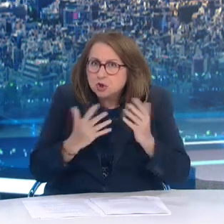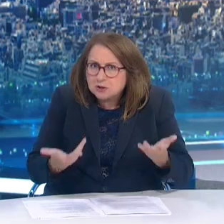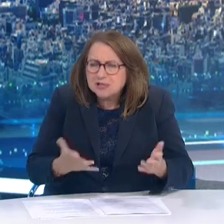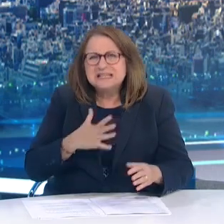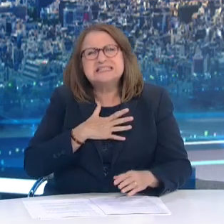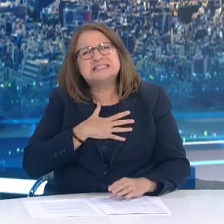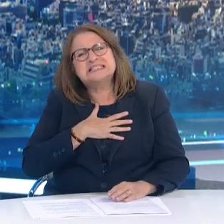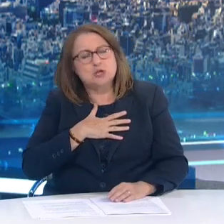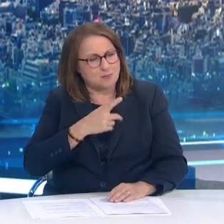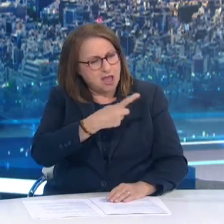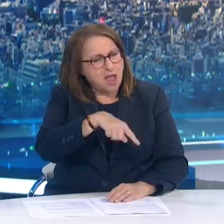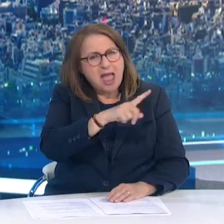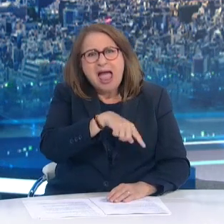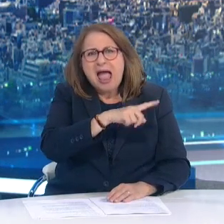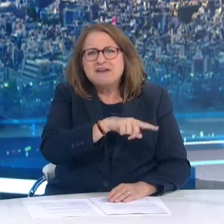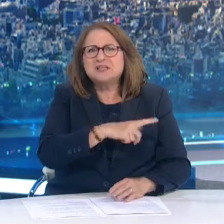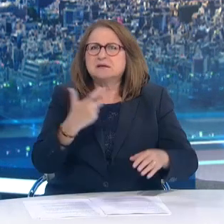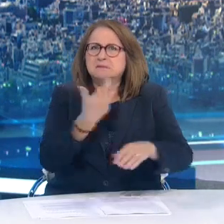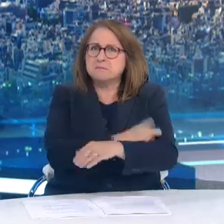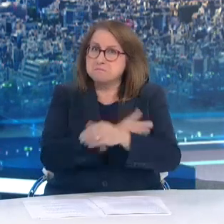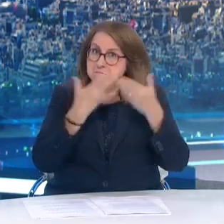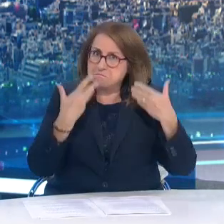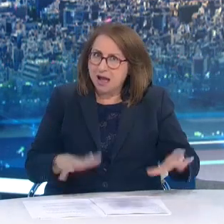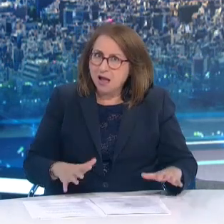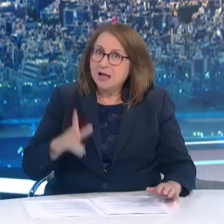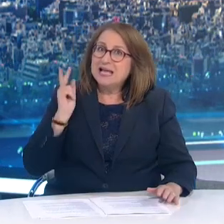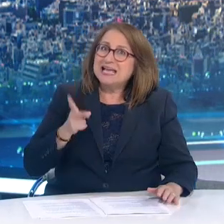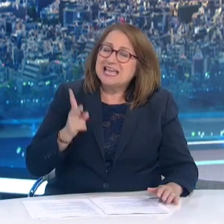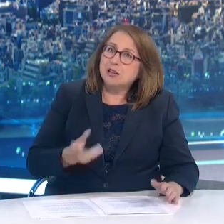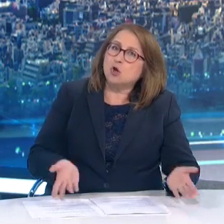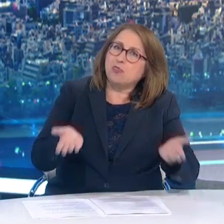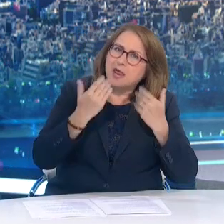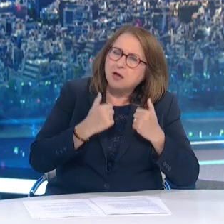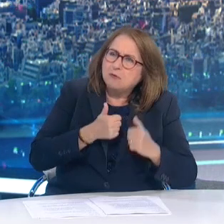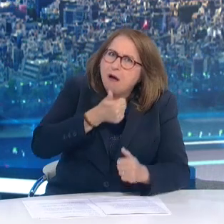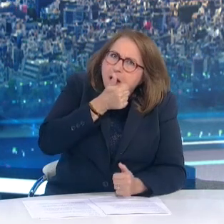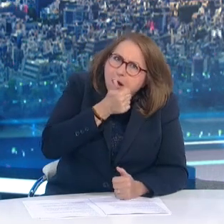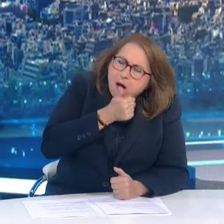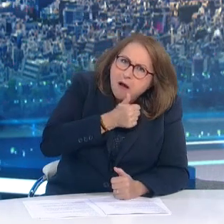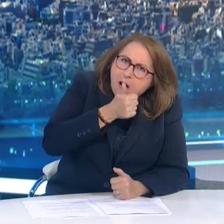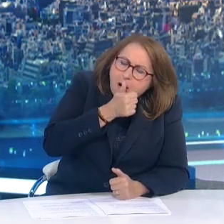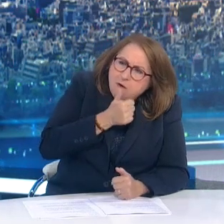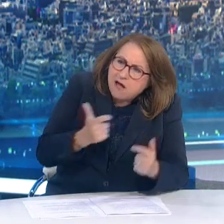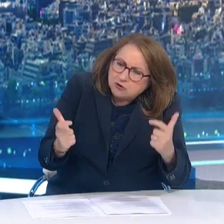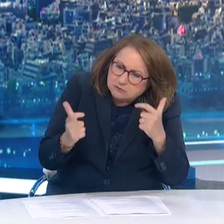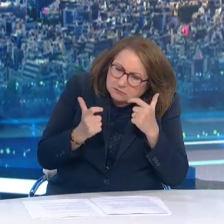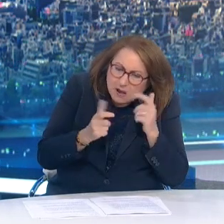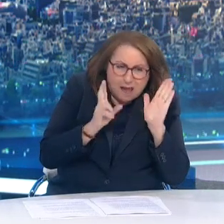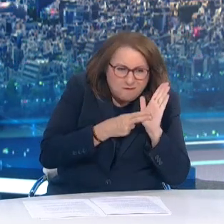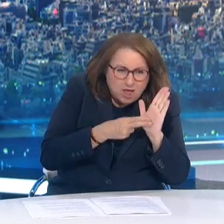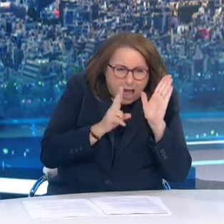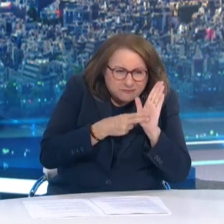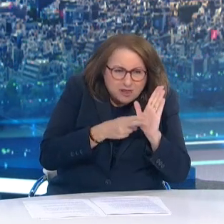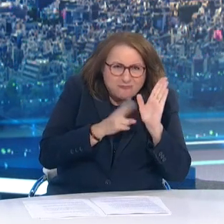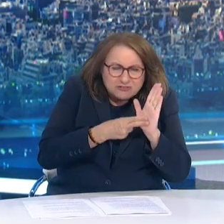κινδυνεύουν να βρίσκονται κάτω από συνθήκες εξαιρετικά δύσκολες Περιορισμών λόγω